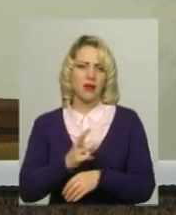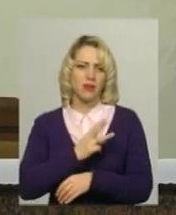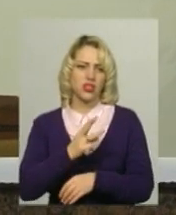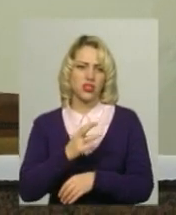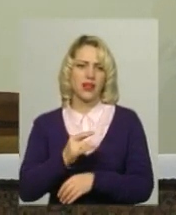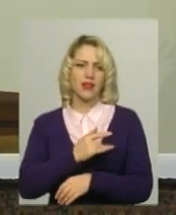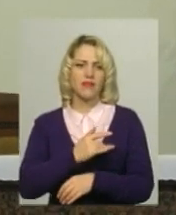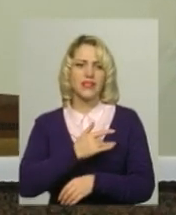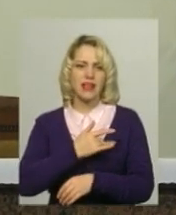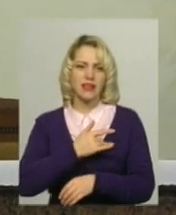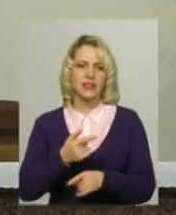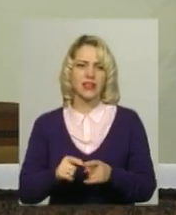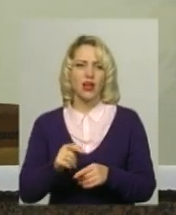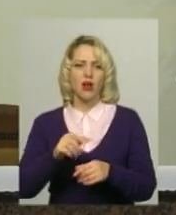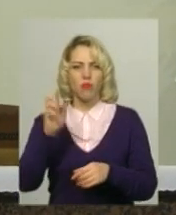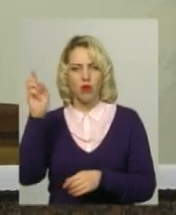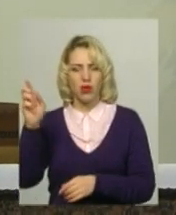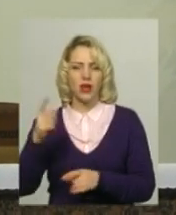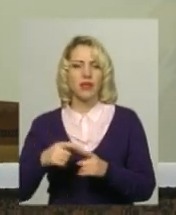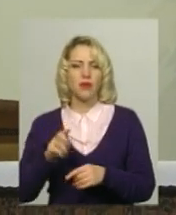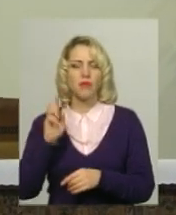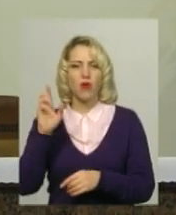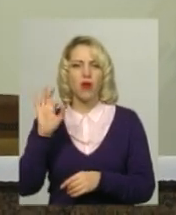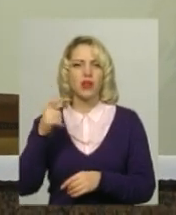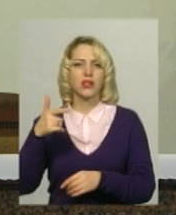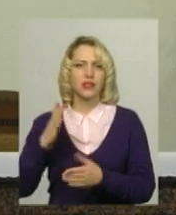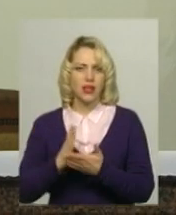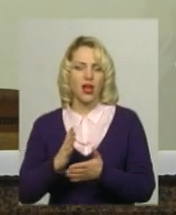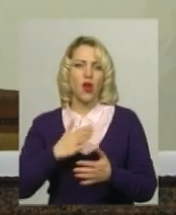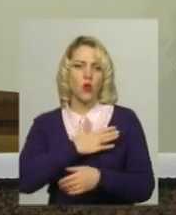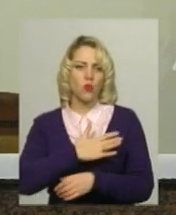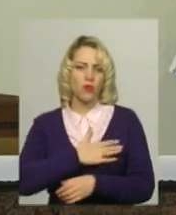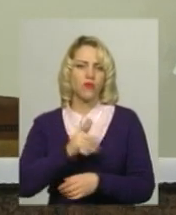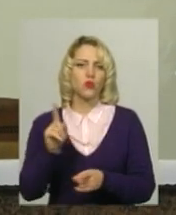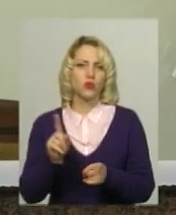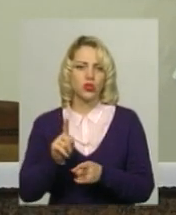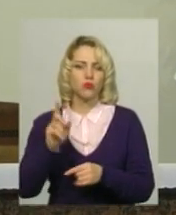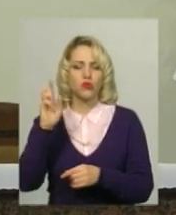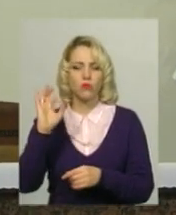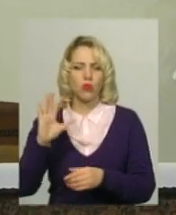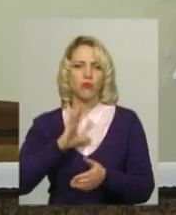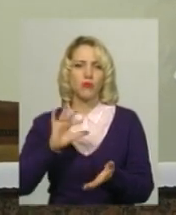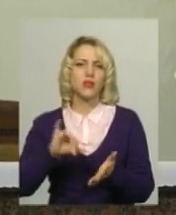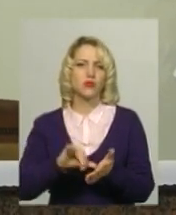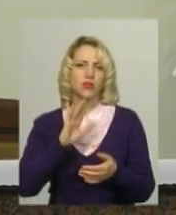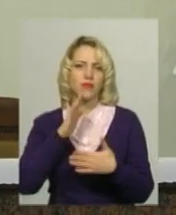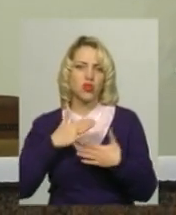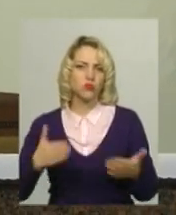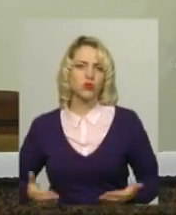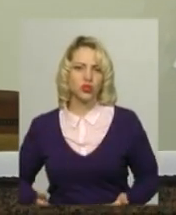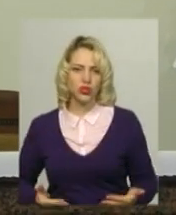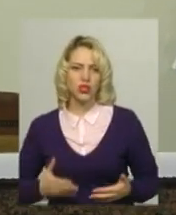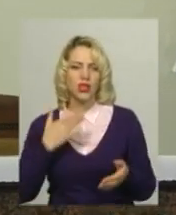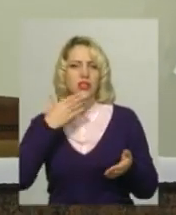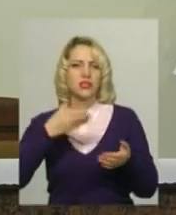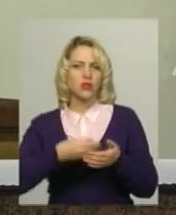серця Бога. Бог – це є любов. Хочемо, щоб Господь був присутній в нашому житті, в